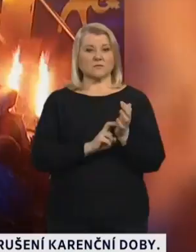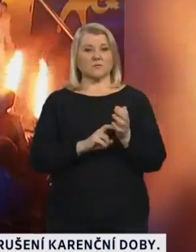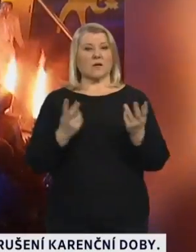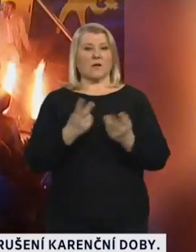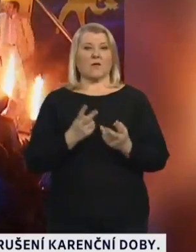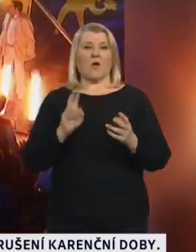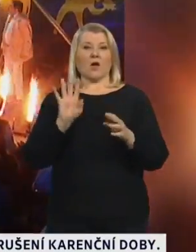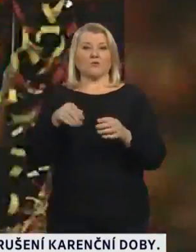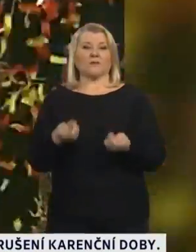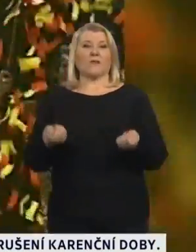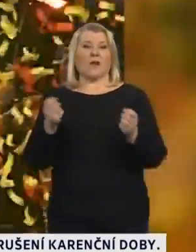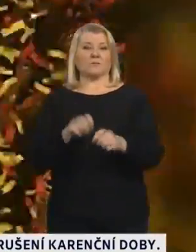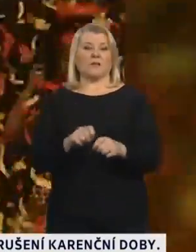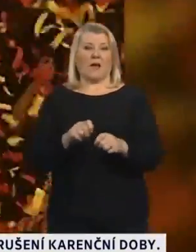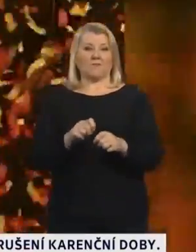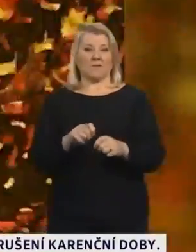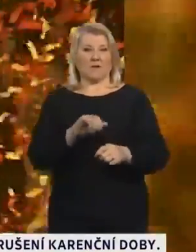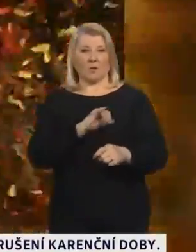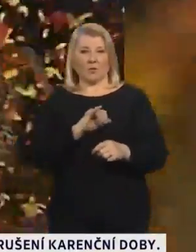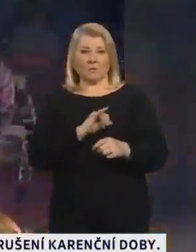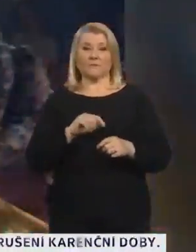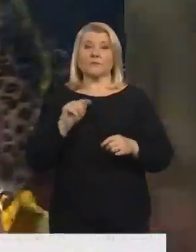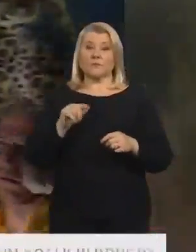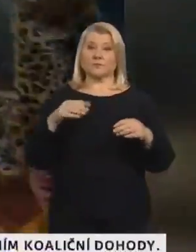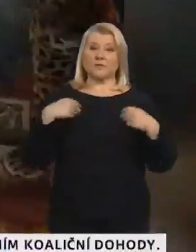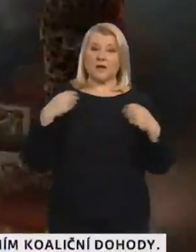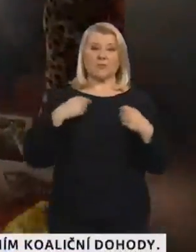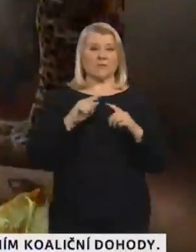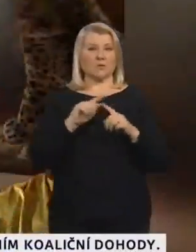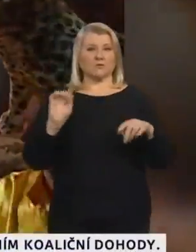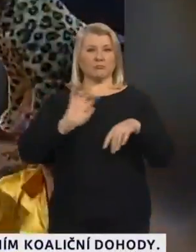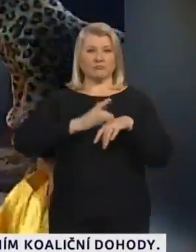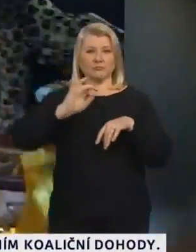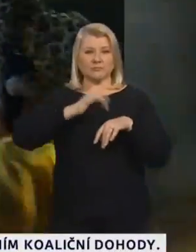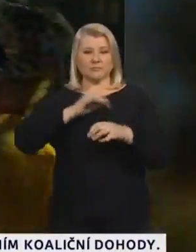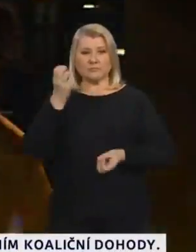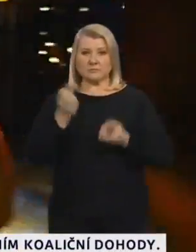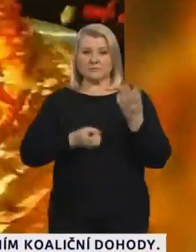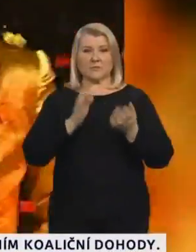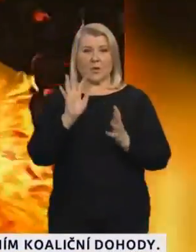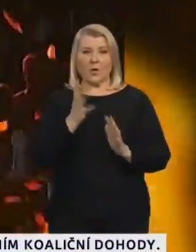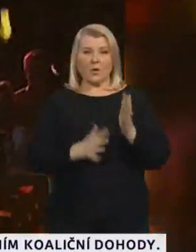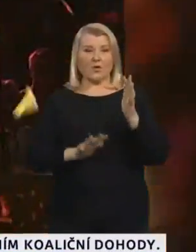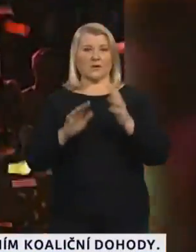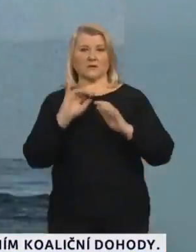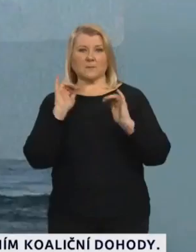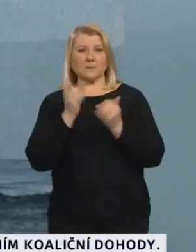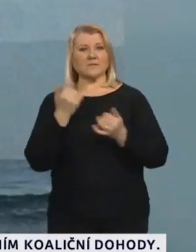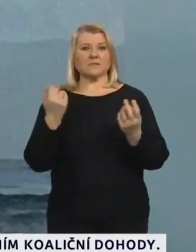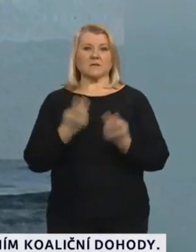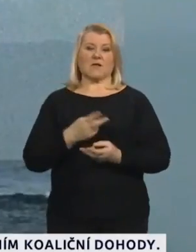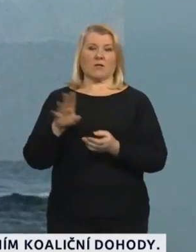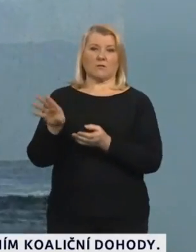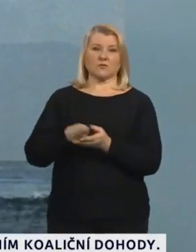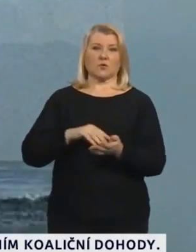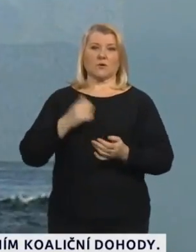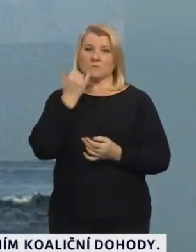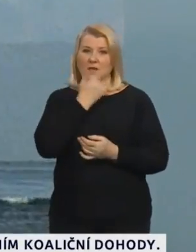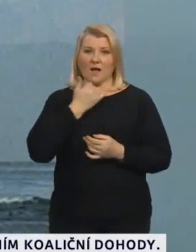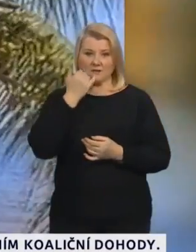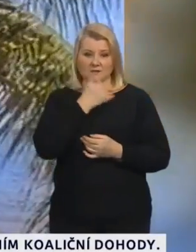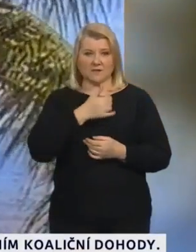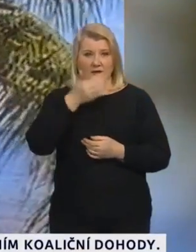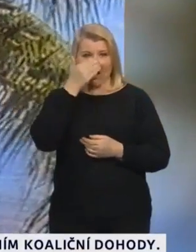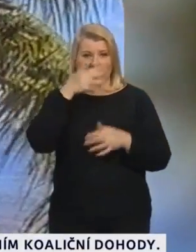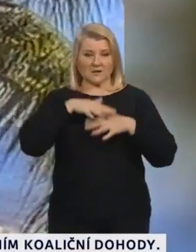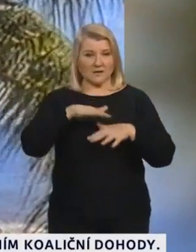zlatý hřeb. A to doslova. Ve svých show používal flitry, ohně a melodie podobné těm z brazilských karnevalů. Právě ty mu